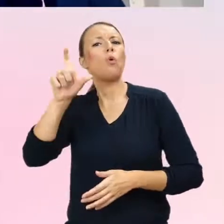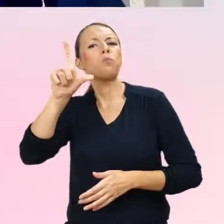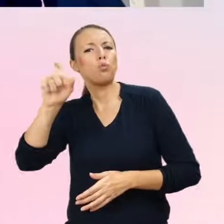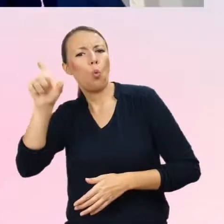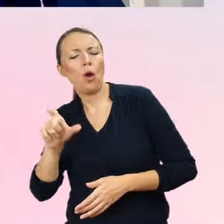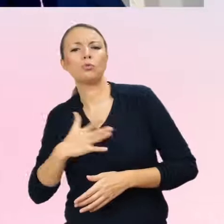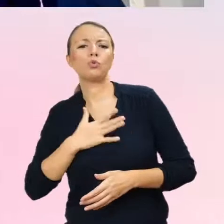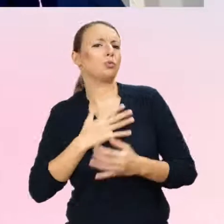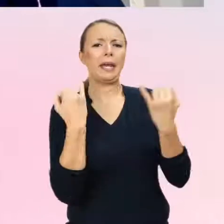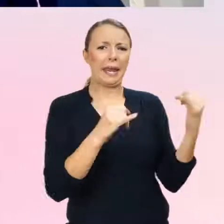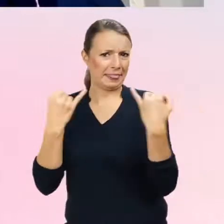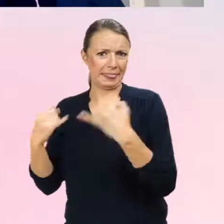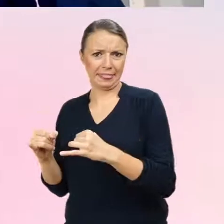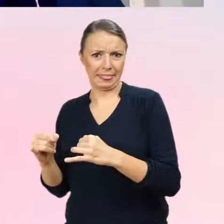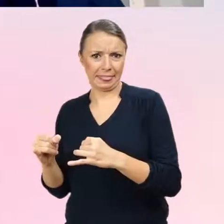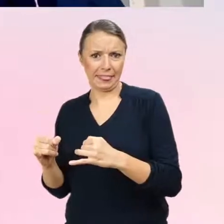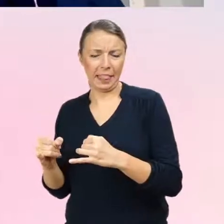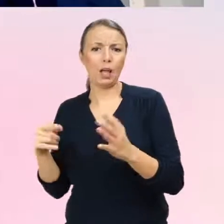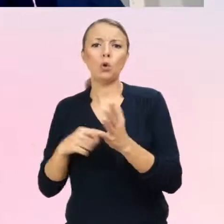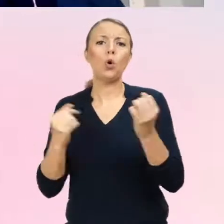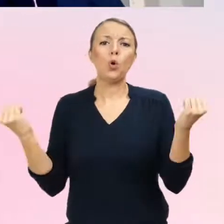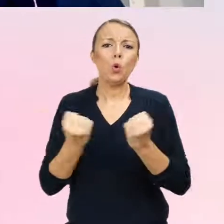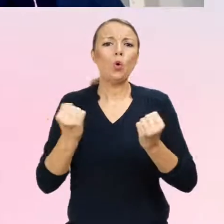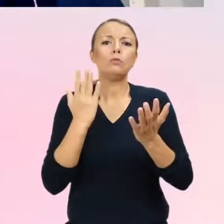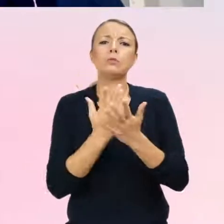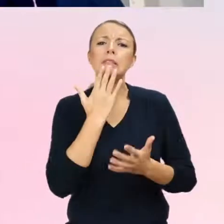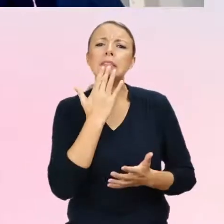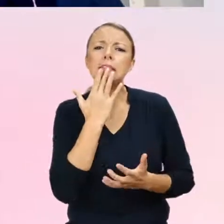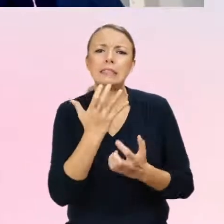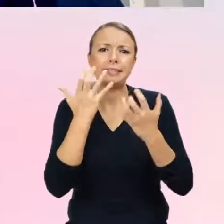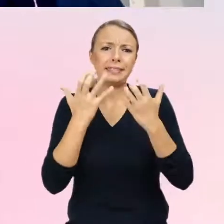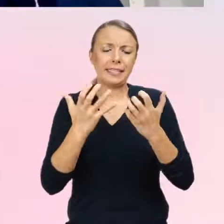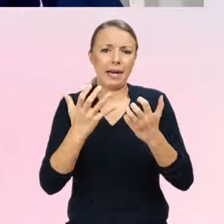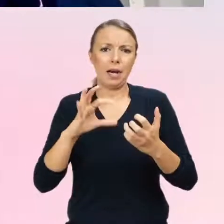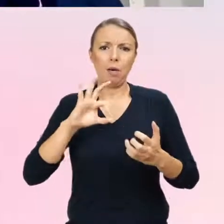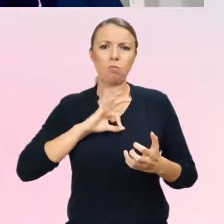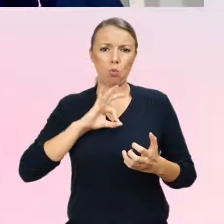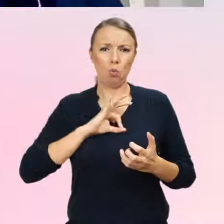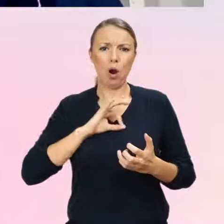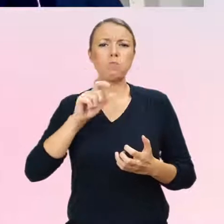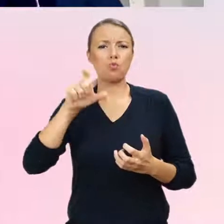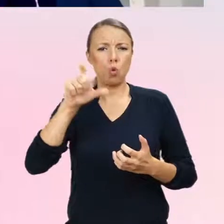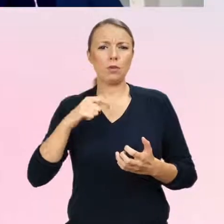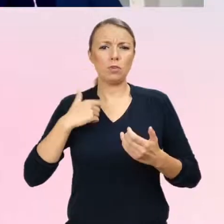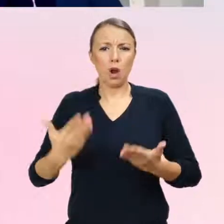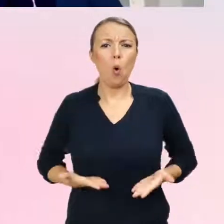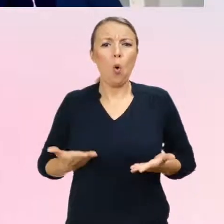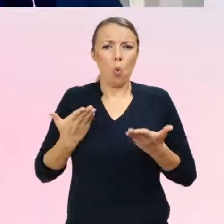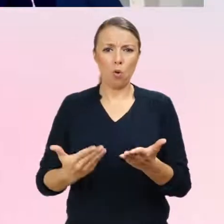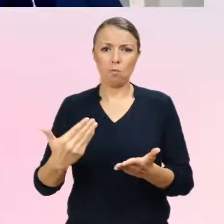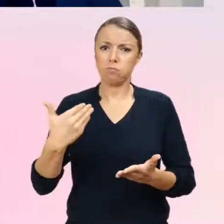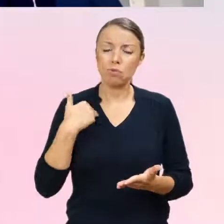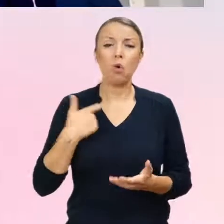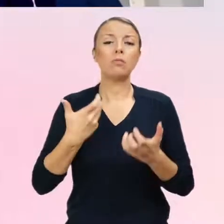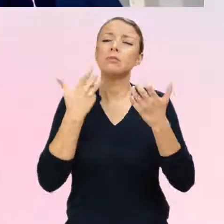I tutaj mamy już silne pragnienie posiadania innej płci niż ta, która jest biologicznie przypisana albo nasiloną niechęć do własnej